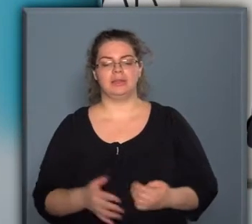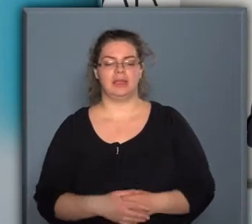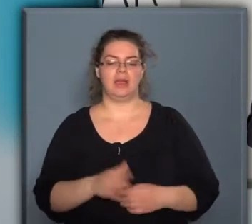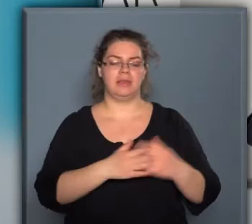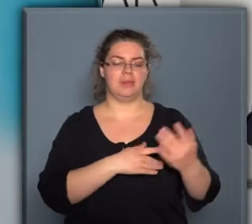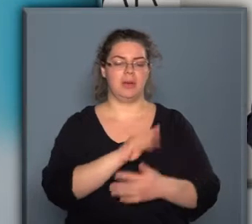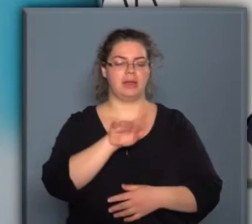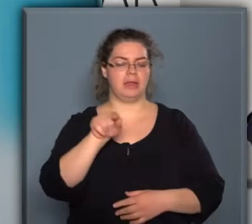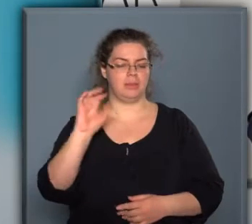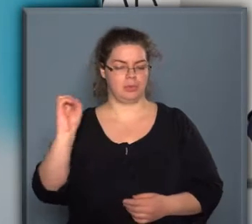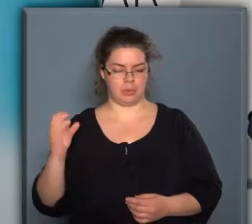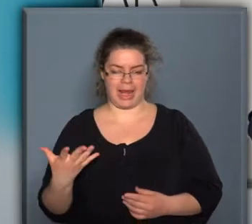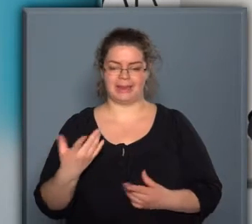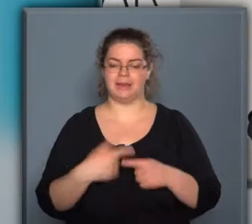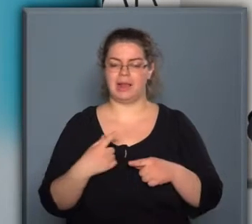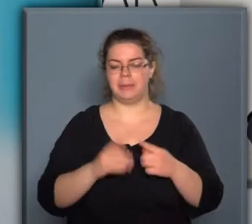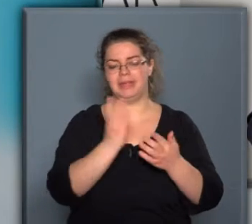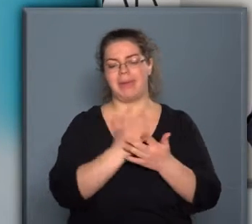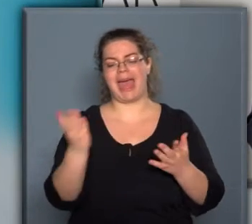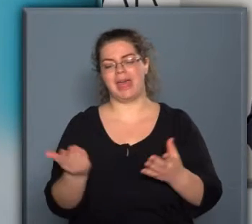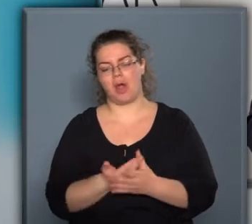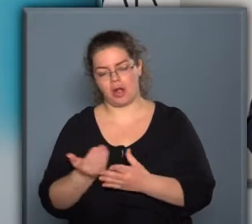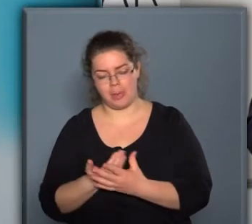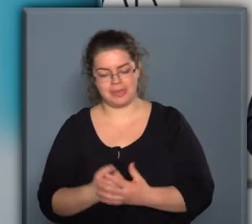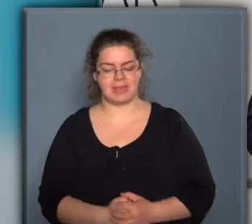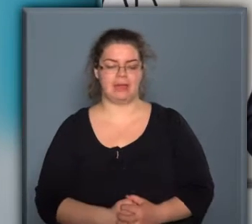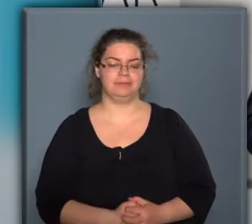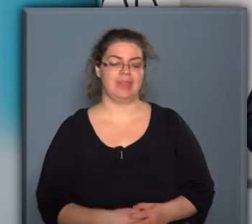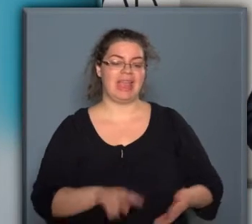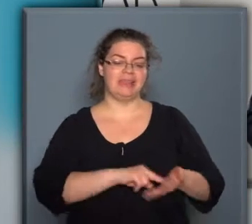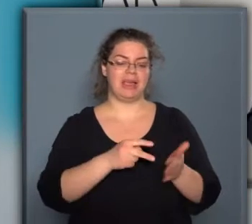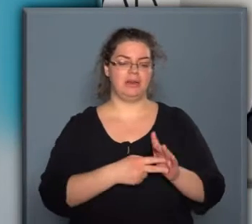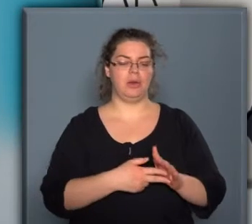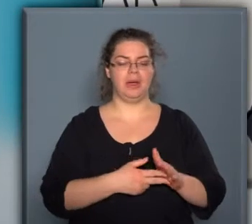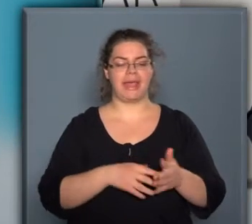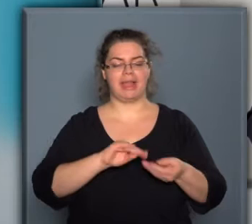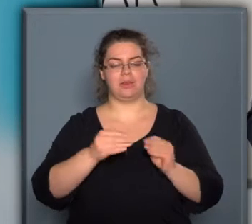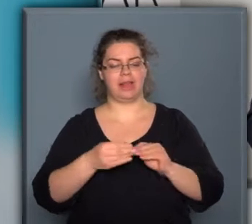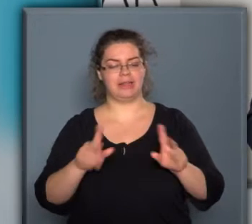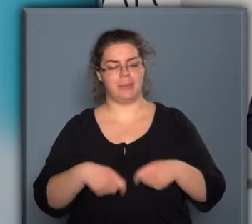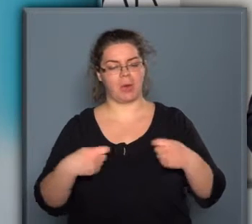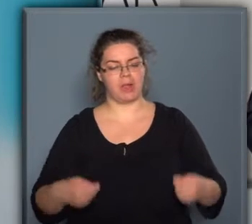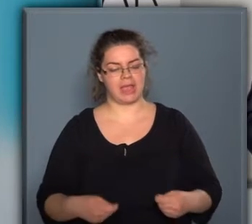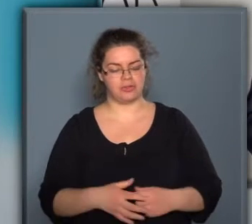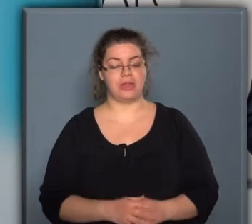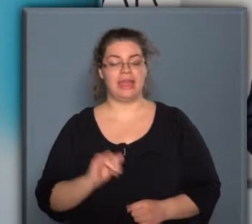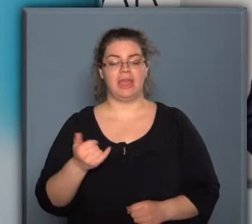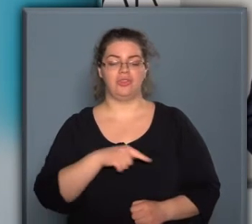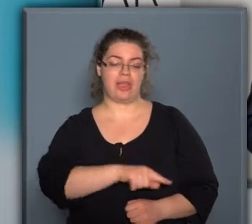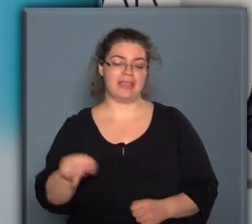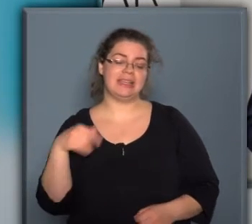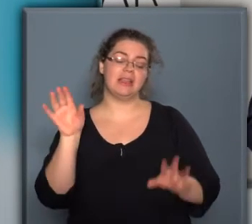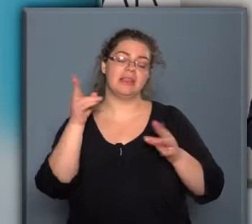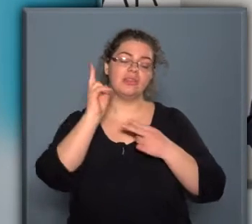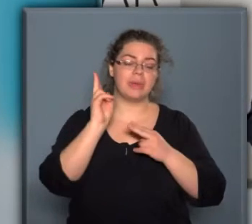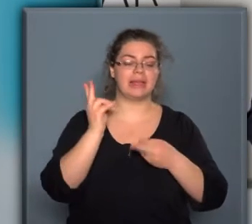ipar 4.0-nak az elemeit már alkalmazzák, technológiáját, üzleti megoldásait, és ezeket